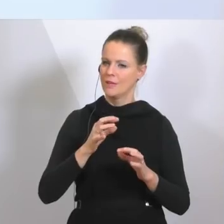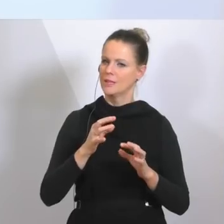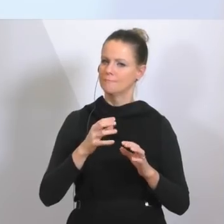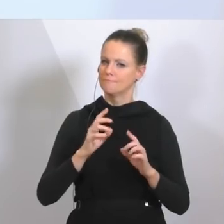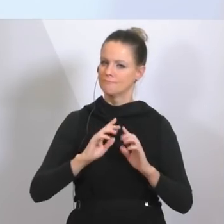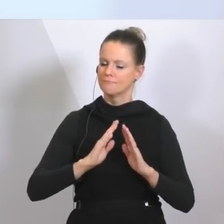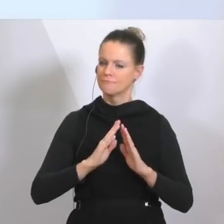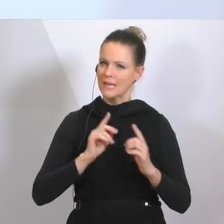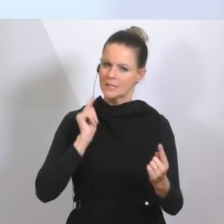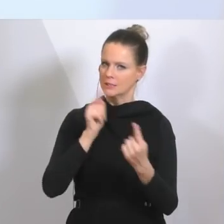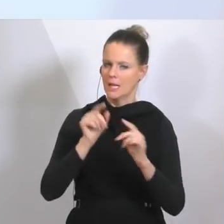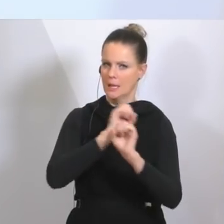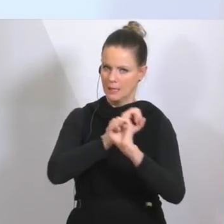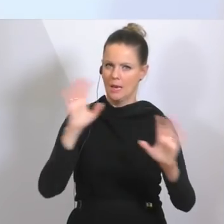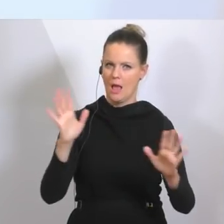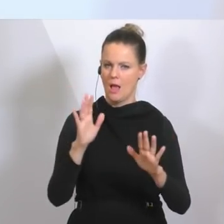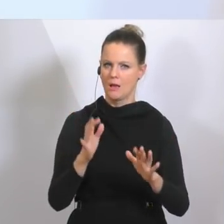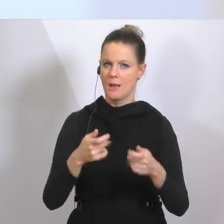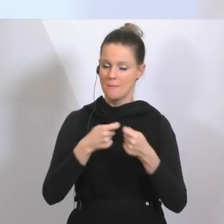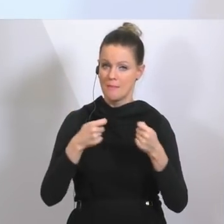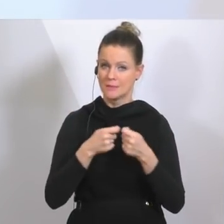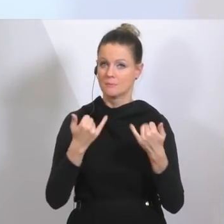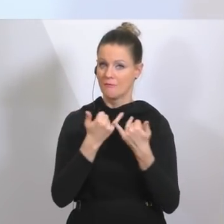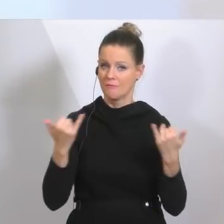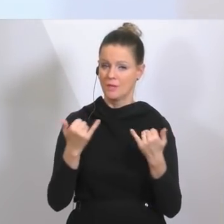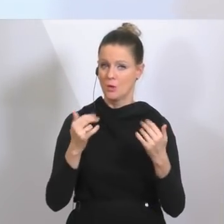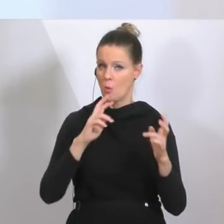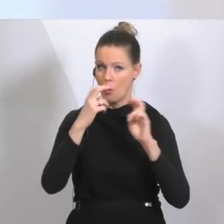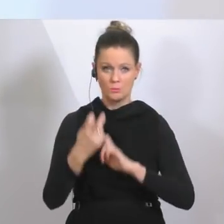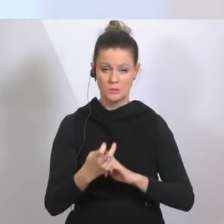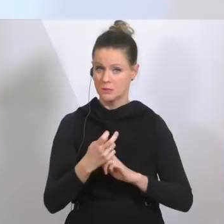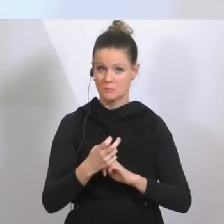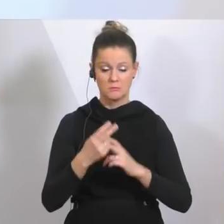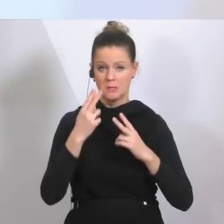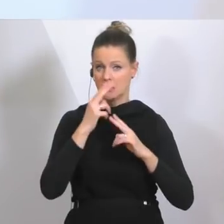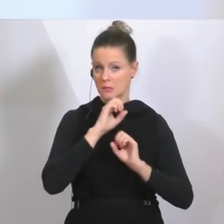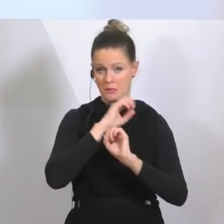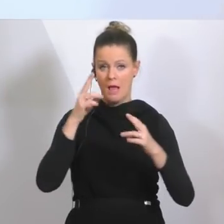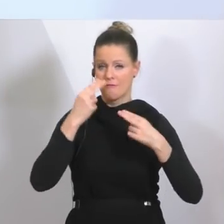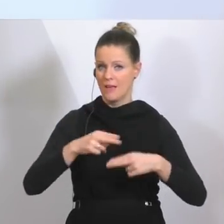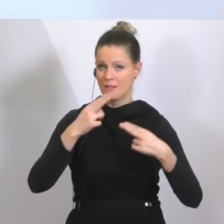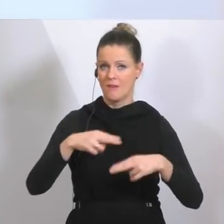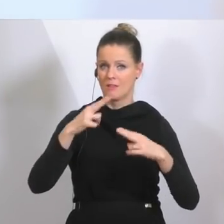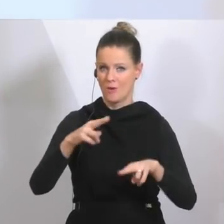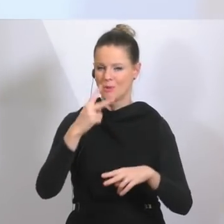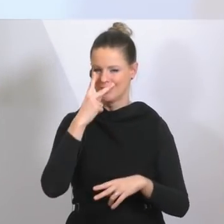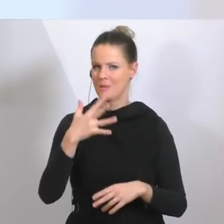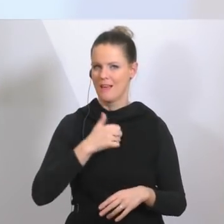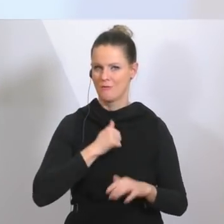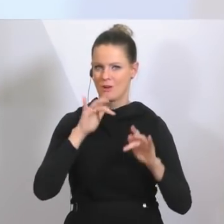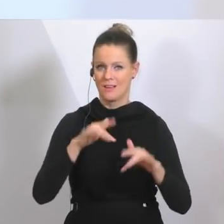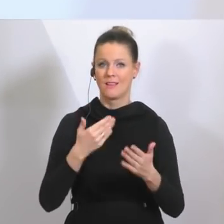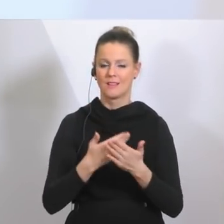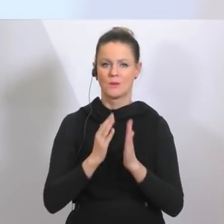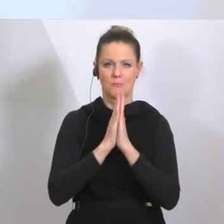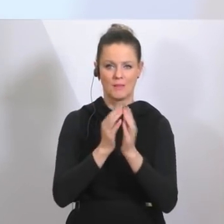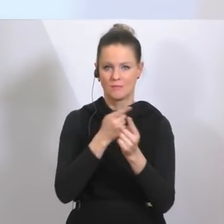sagen, wir setzen jetzt die Maßnahmen konsequent weiter fort, weil sie Erfolg versprechen. Der Appell an jeden und jede, das weiter